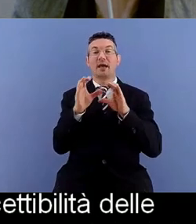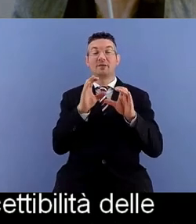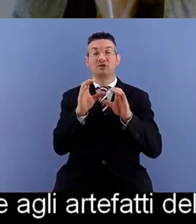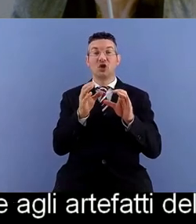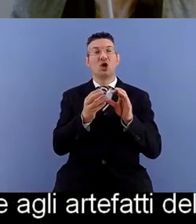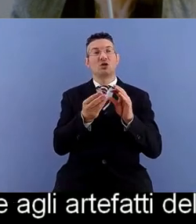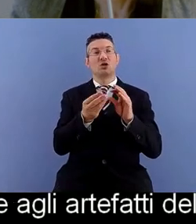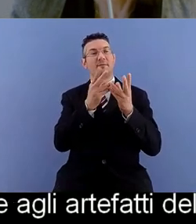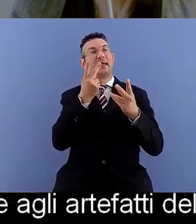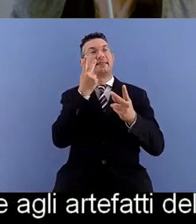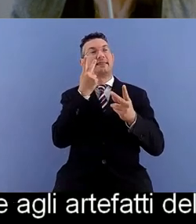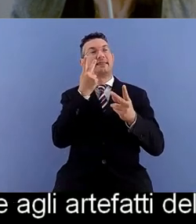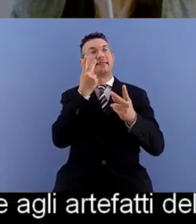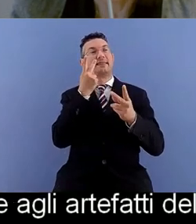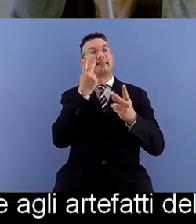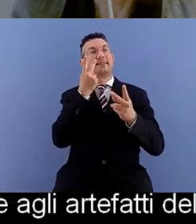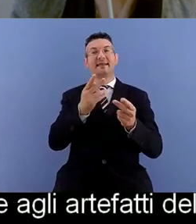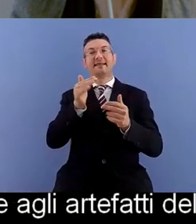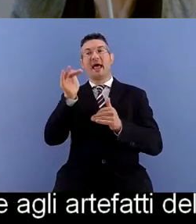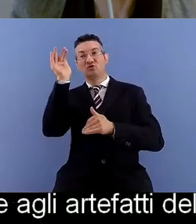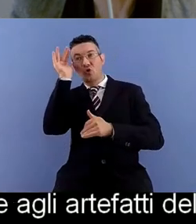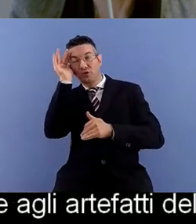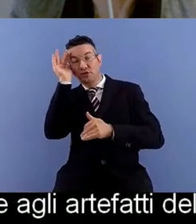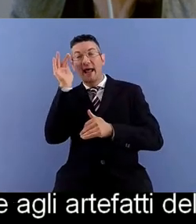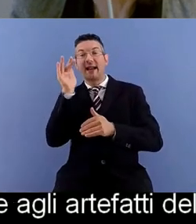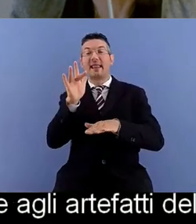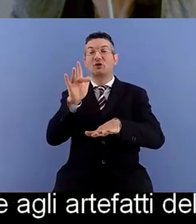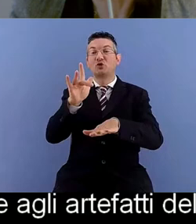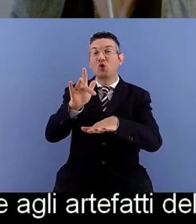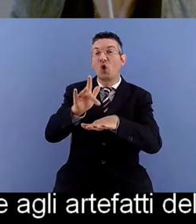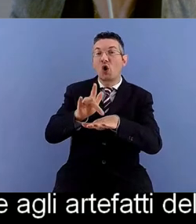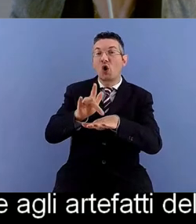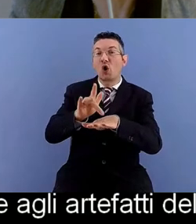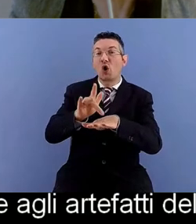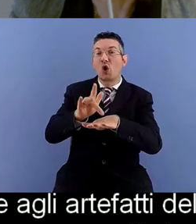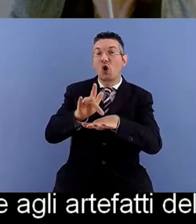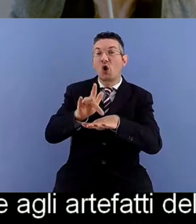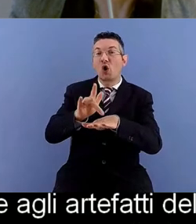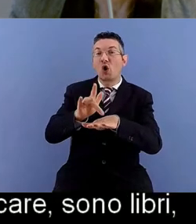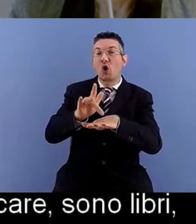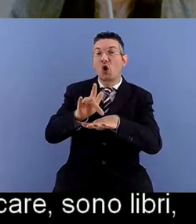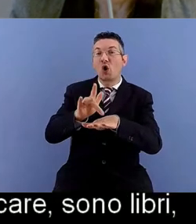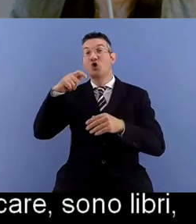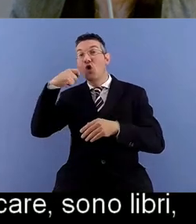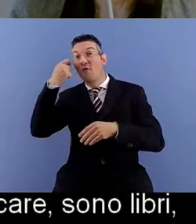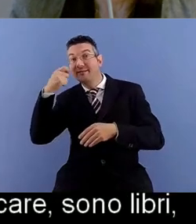ascoltare, da toccare, sono libri, sono video, sono interfacce.